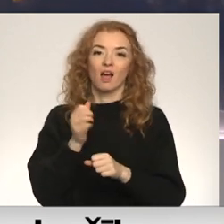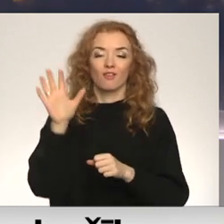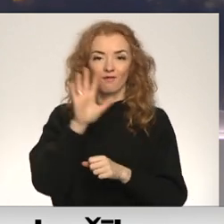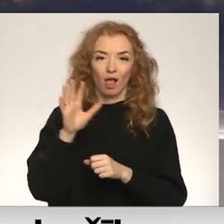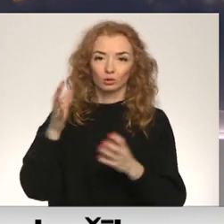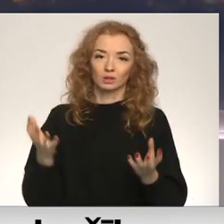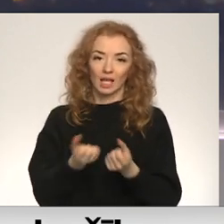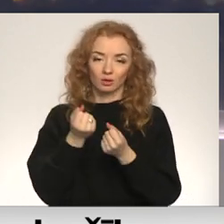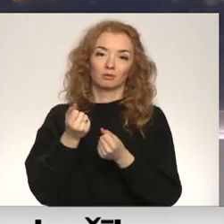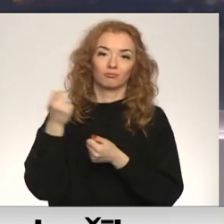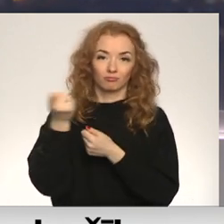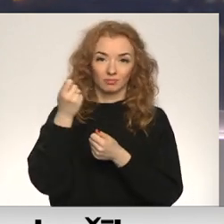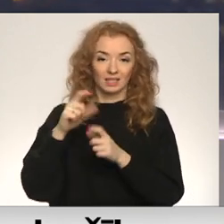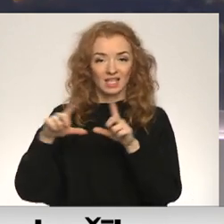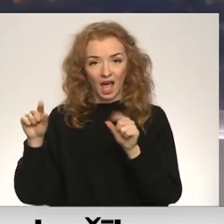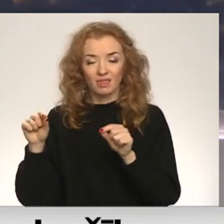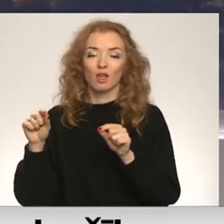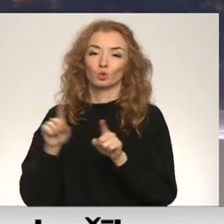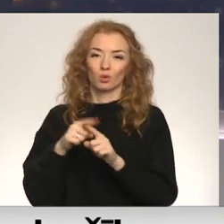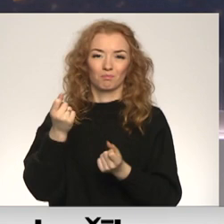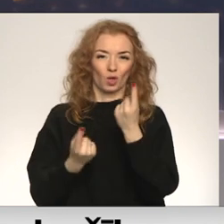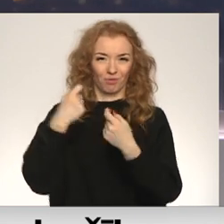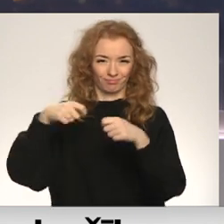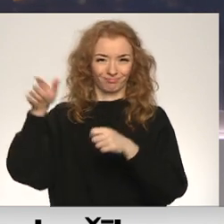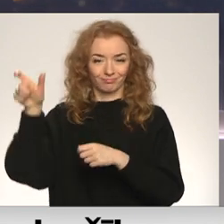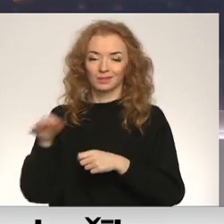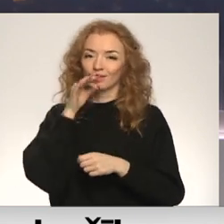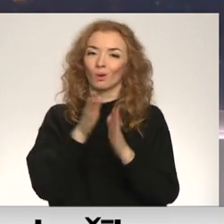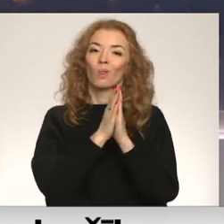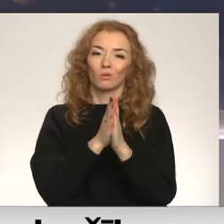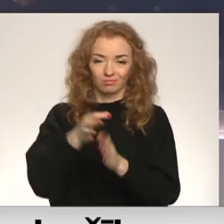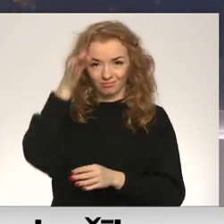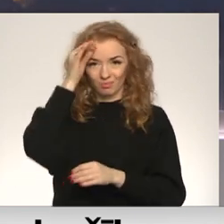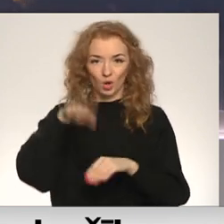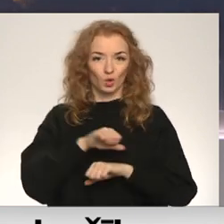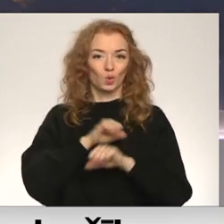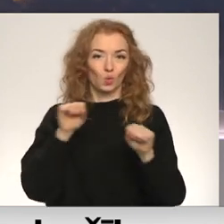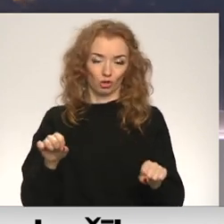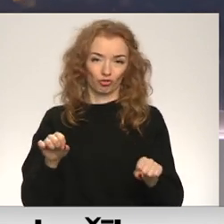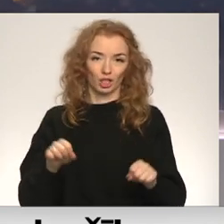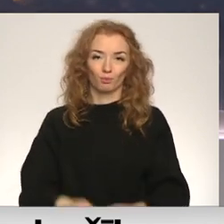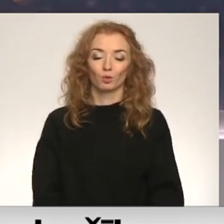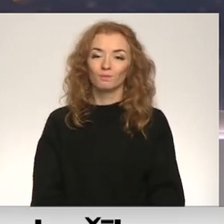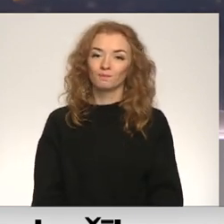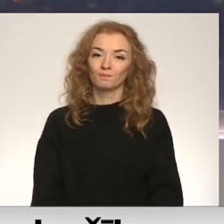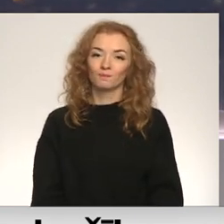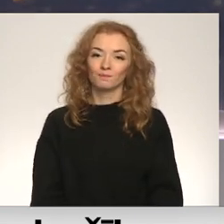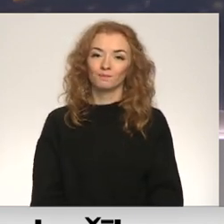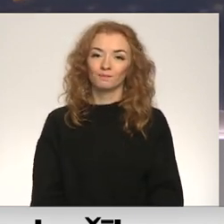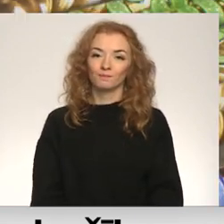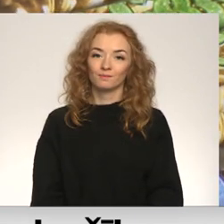ugunsdzēsības un glābšanas dienests aicināts arēties par drošību uguņošanas laikā. Vairāk Vitas Anstrata sižatā.